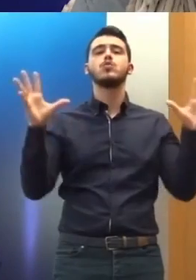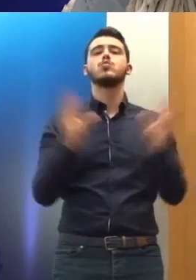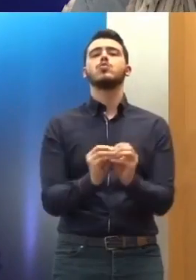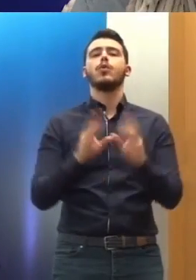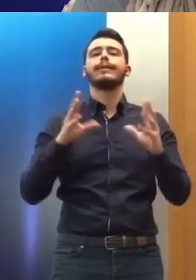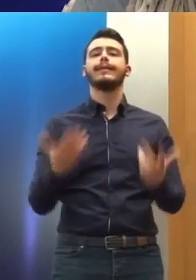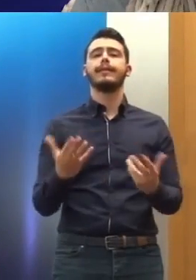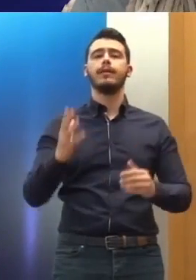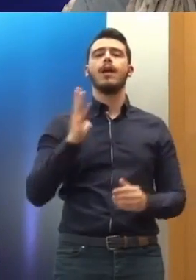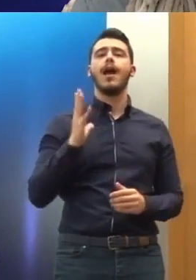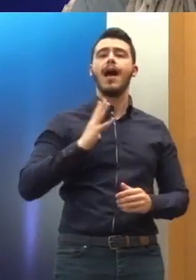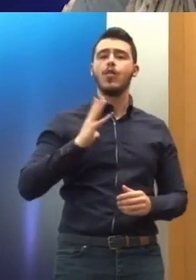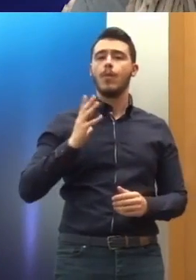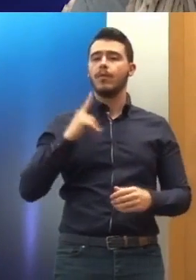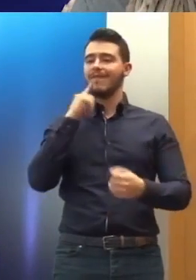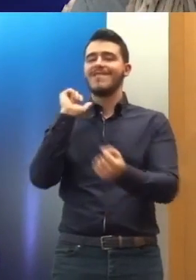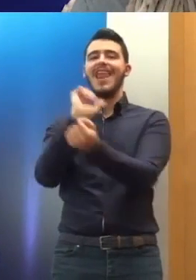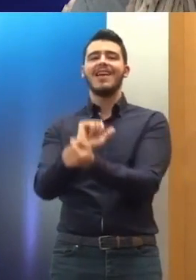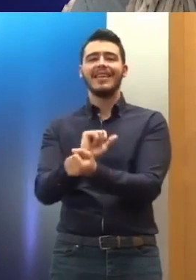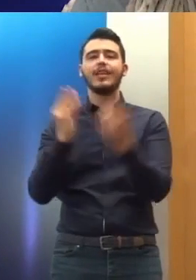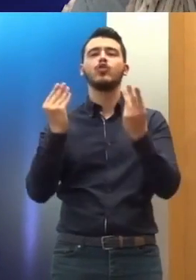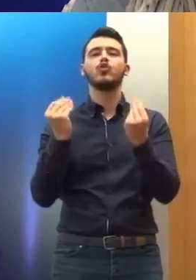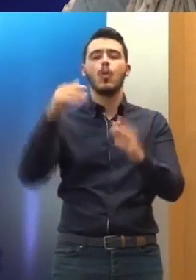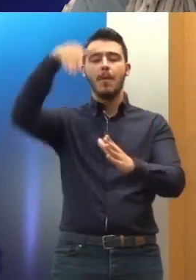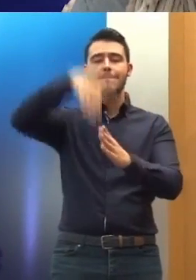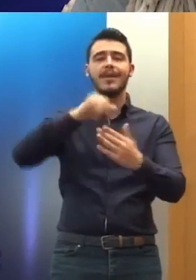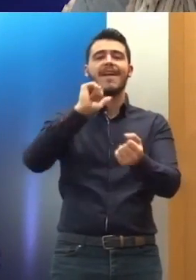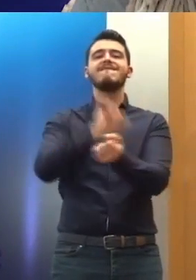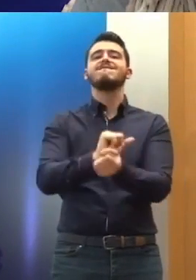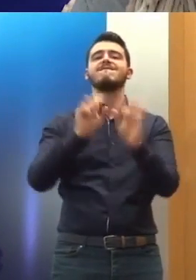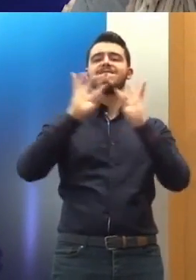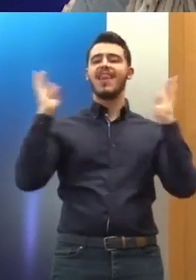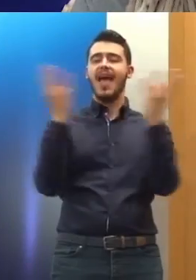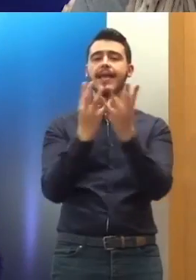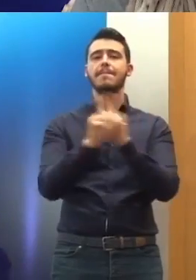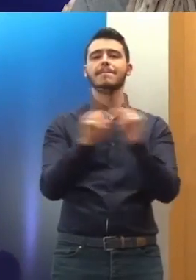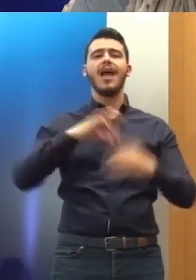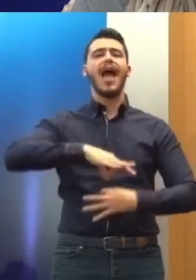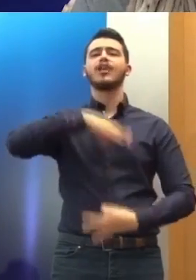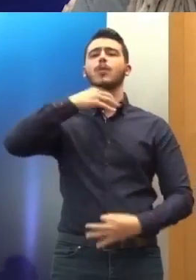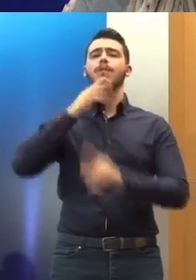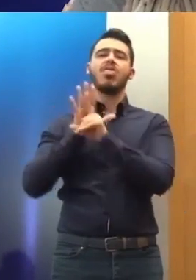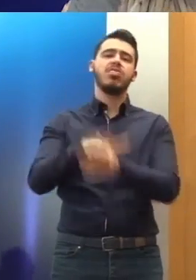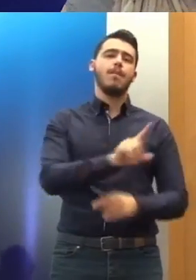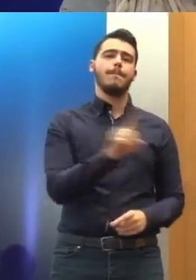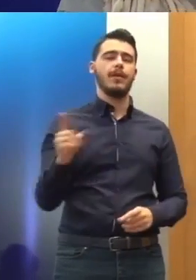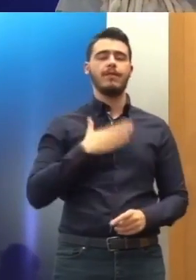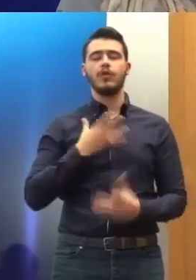στερούνται την ελευθερία τους Και οι συνθήκες κράτησής τους να μην καταρακώνουν την ανθρώπινη αξιοπρεπειά τους Σας ευχαριστώ